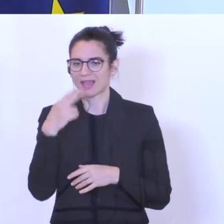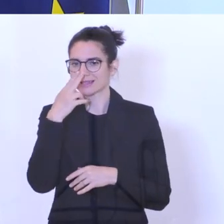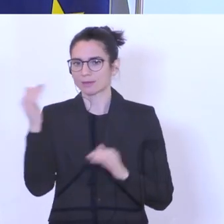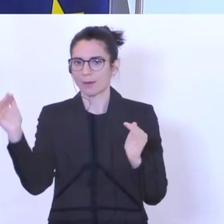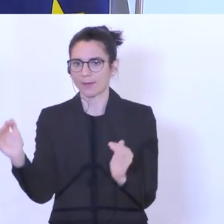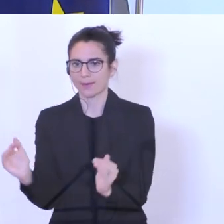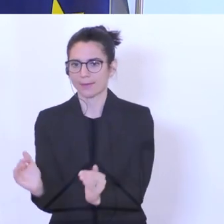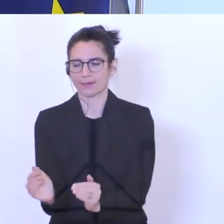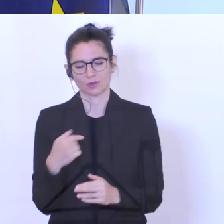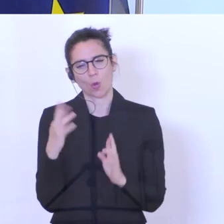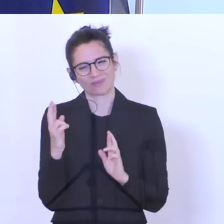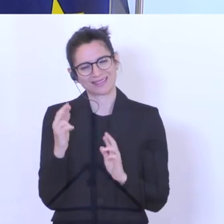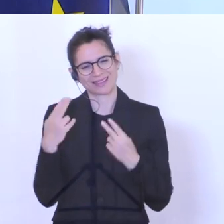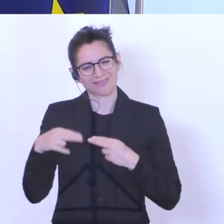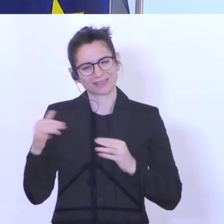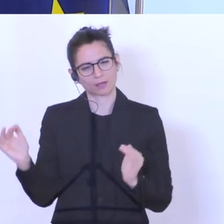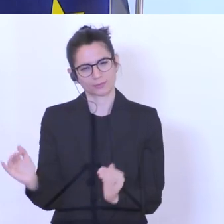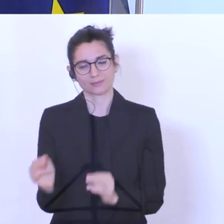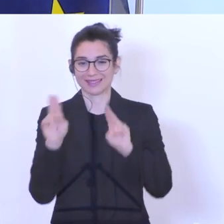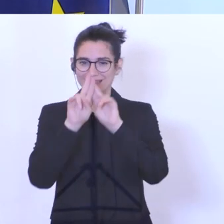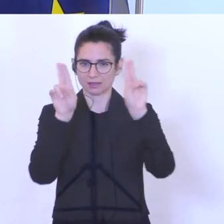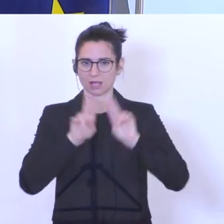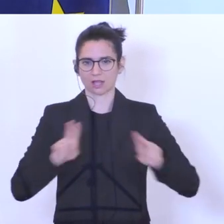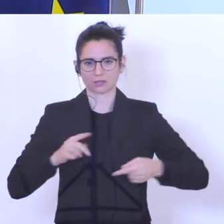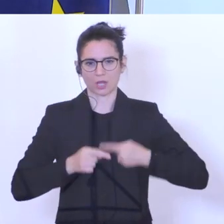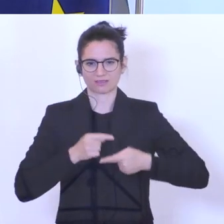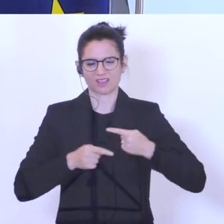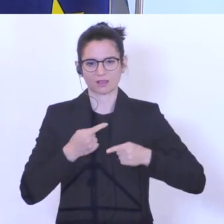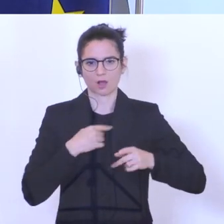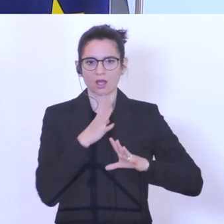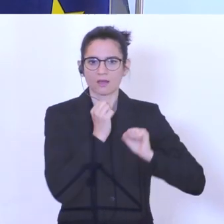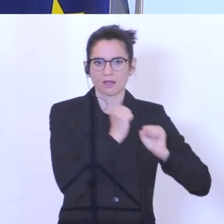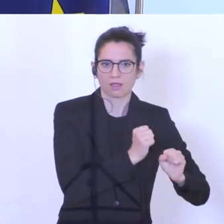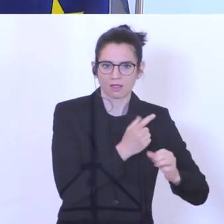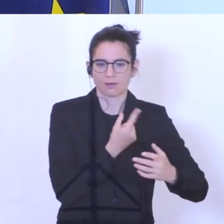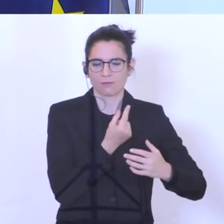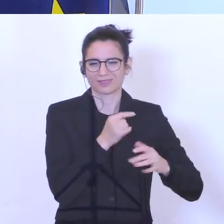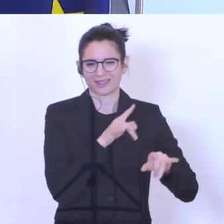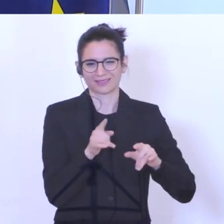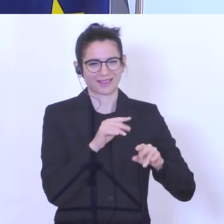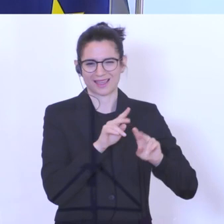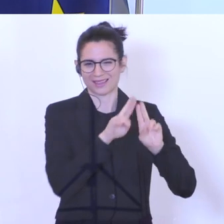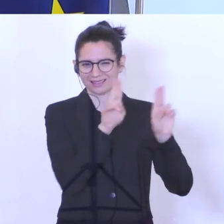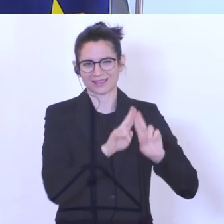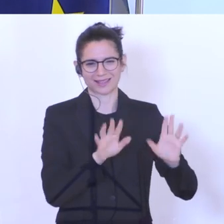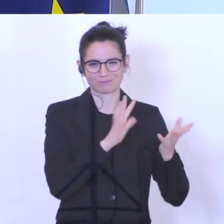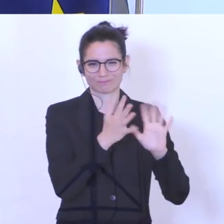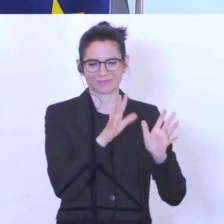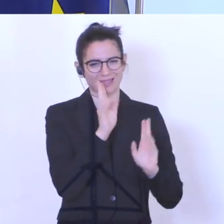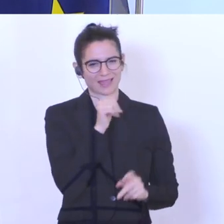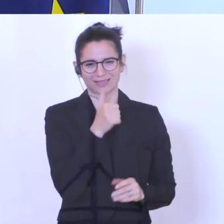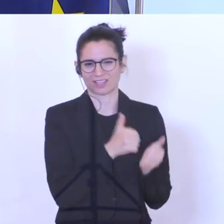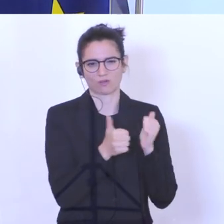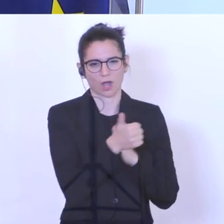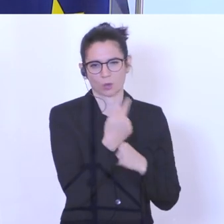abflacht und sind natürlich von der internationalen Entwicklung hier abhängig und diese ist noch höchst ungewiss. Wir sehen